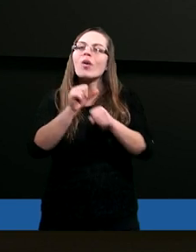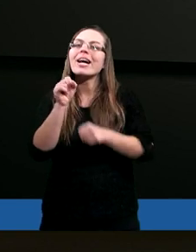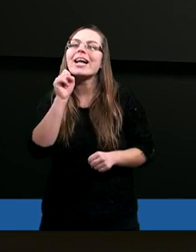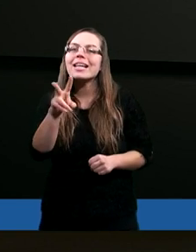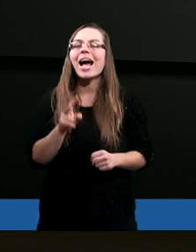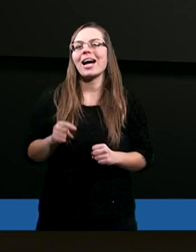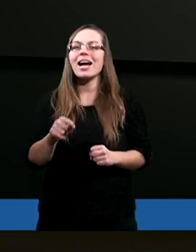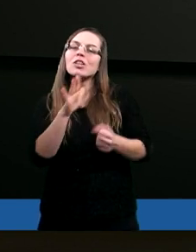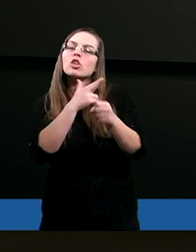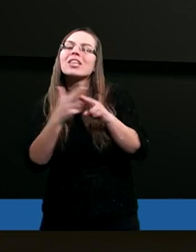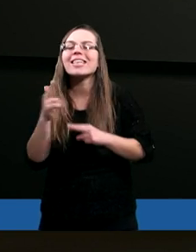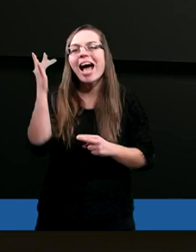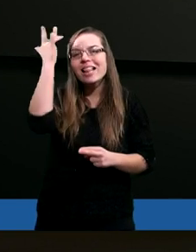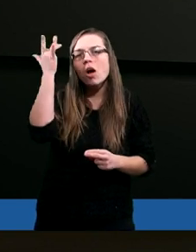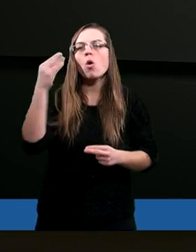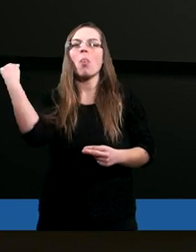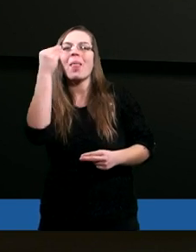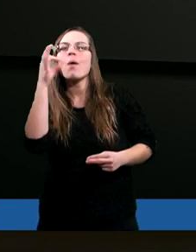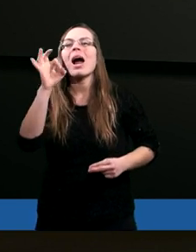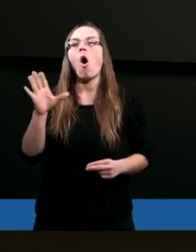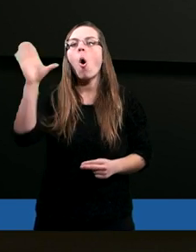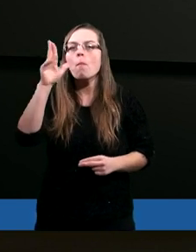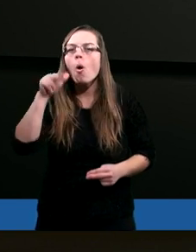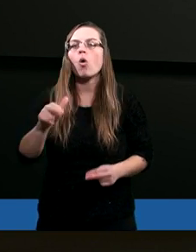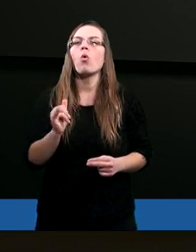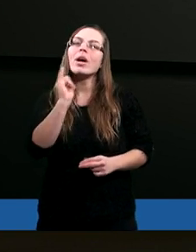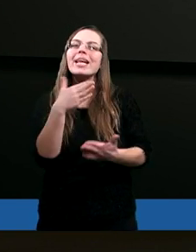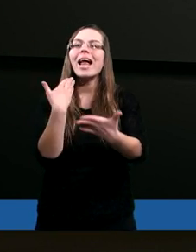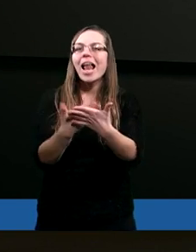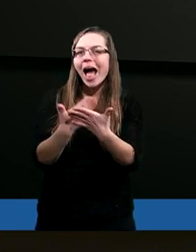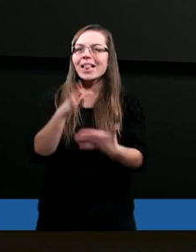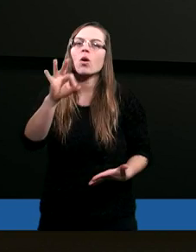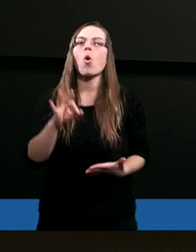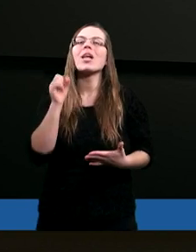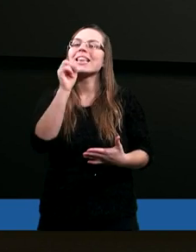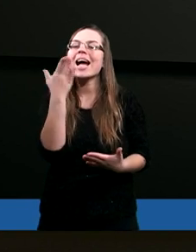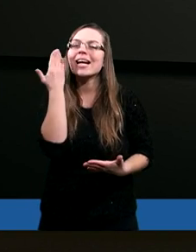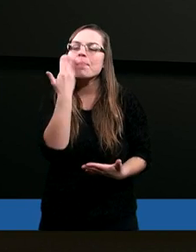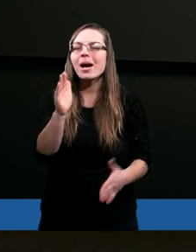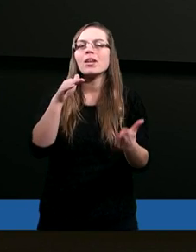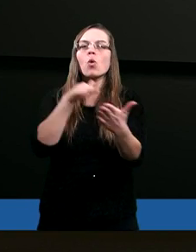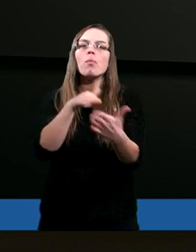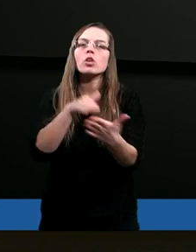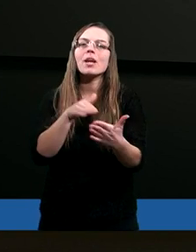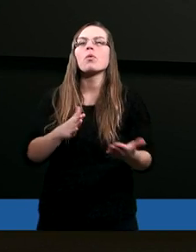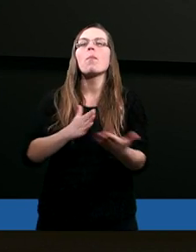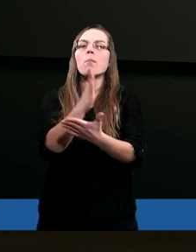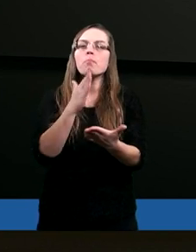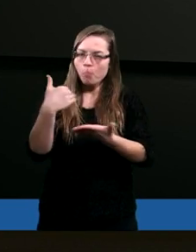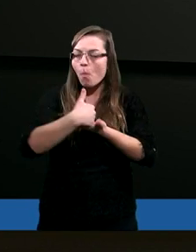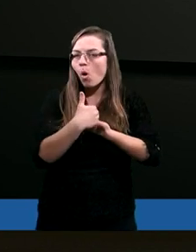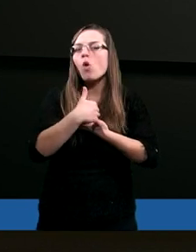czysta teologia, nauka o Bogu. I dlatego tak bardzo potrzebujemy pomocy